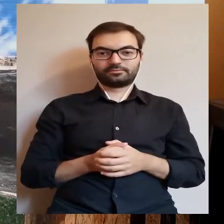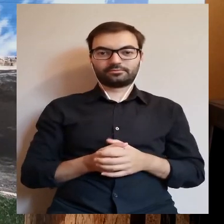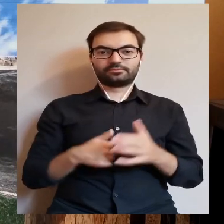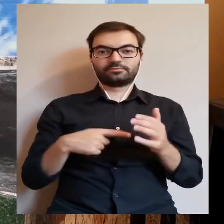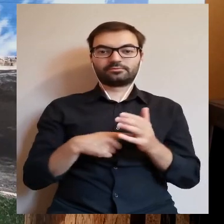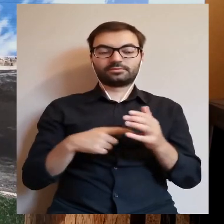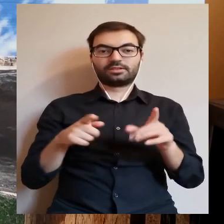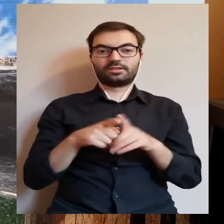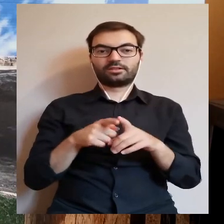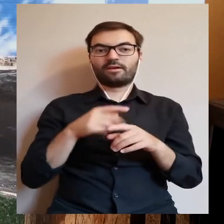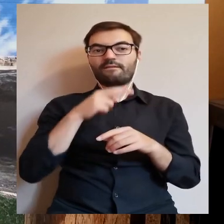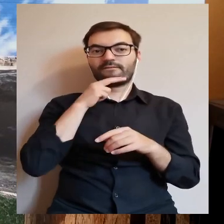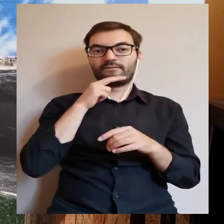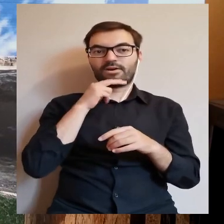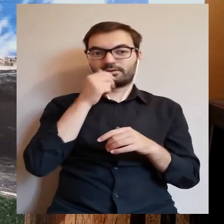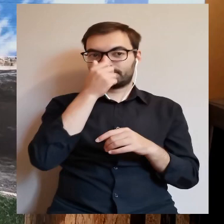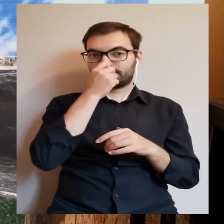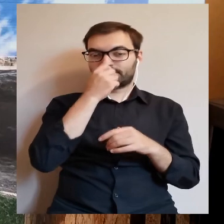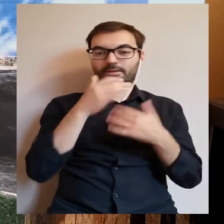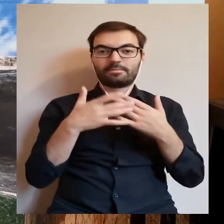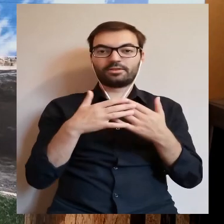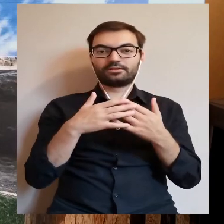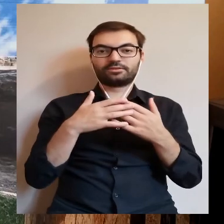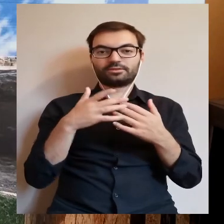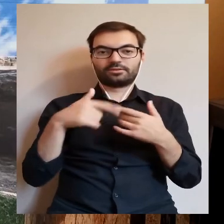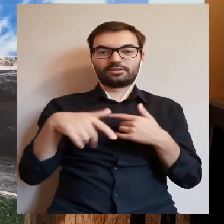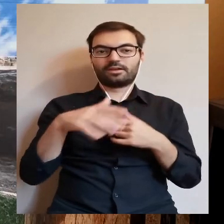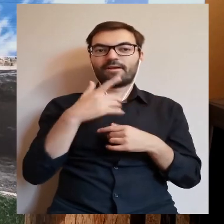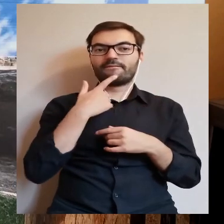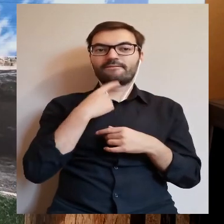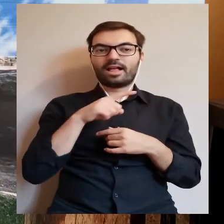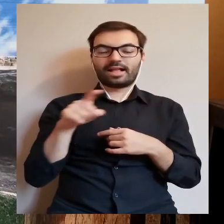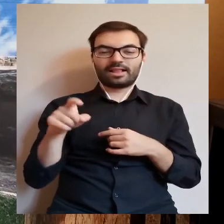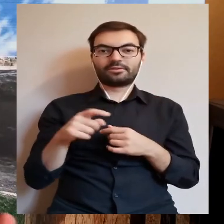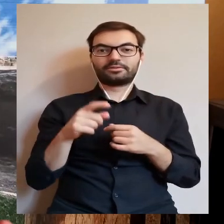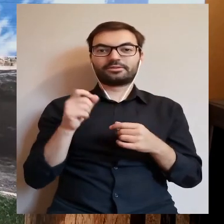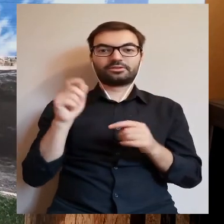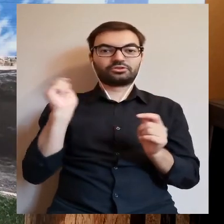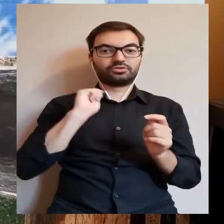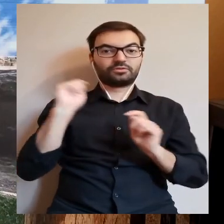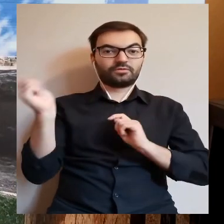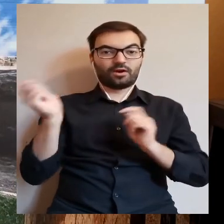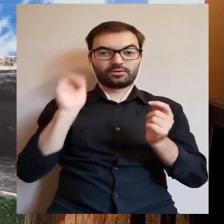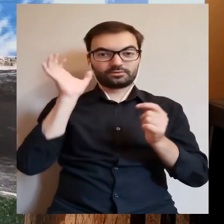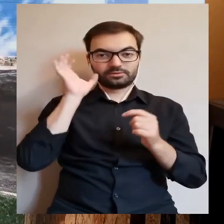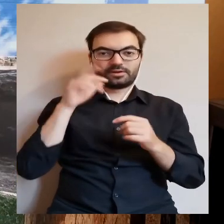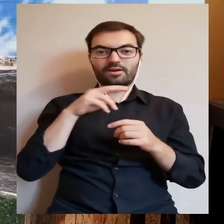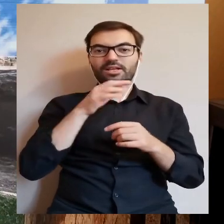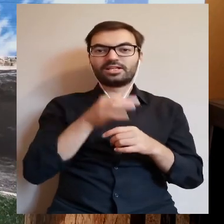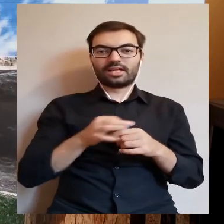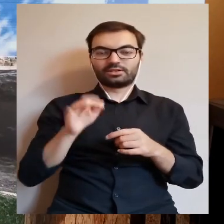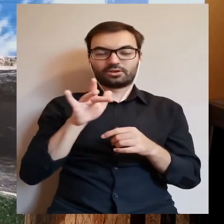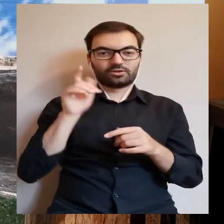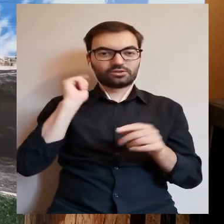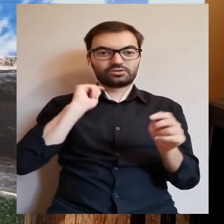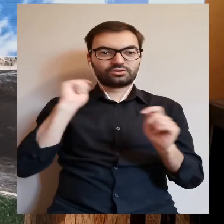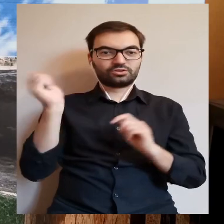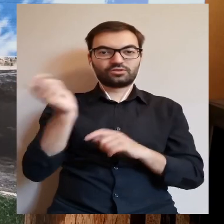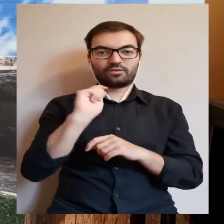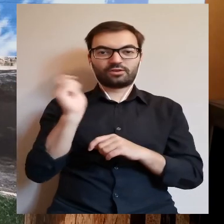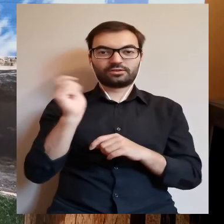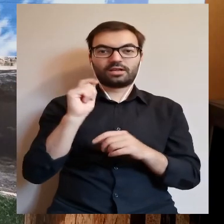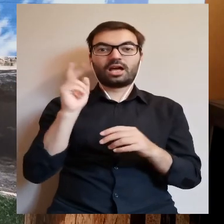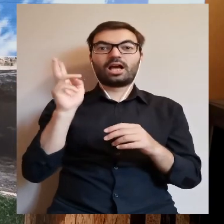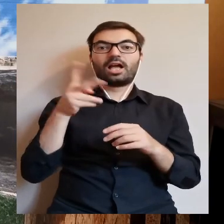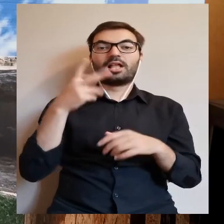tutaj oczywiście również spod wody, zwłaszcza w okolicach Wielkiej Nocy, odzywały się dzwony z jeziora Kocioł. Ale któregoś